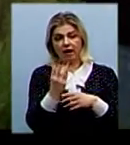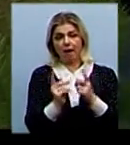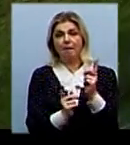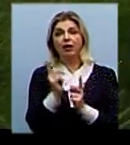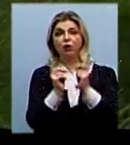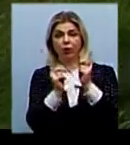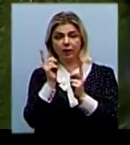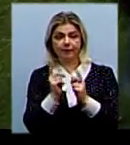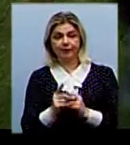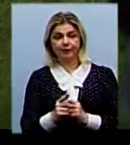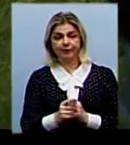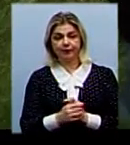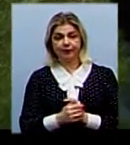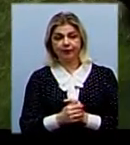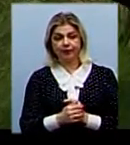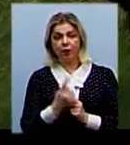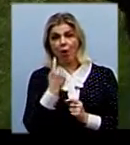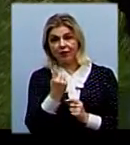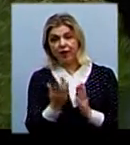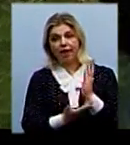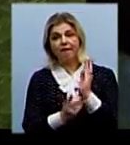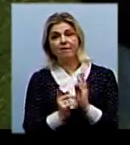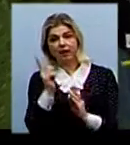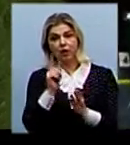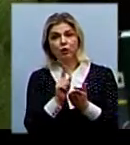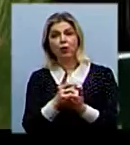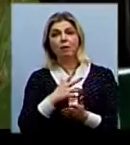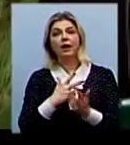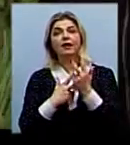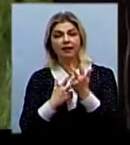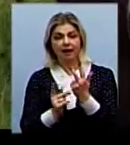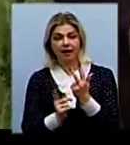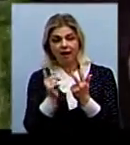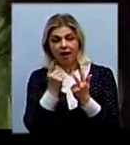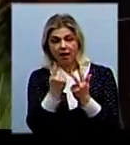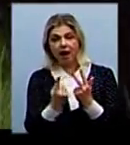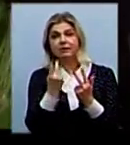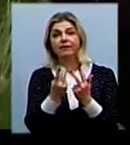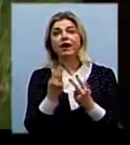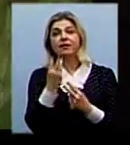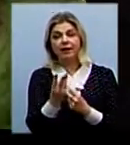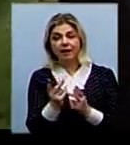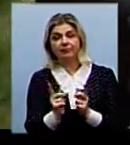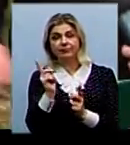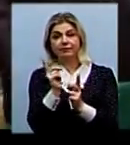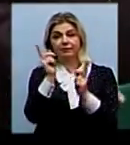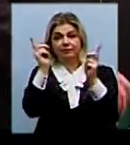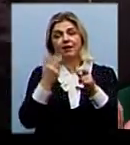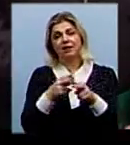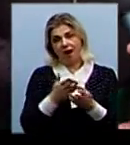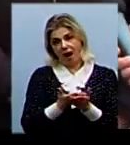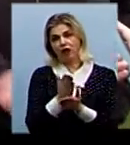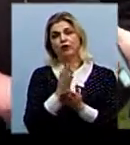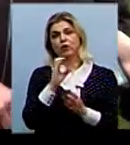Одний гілок до інших. Повідно бути три мутовочки. Раз, два, три. Це вже буде якісна